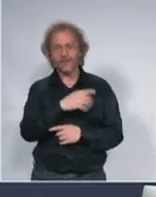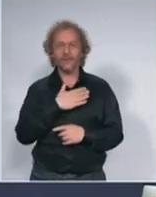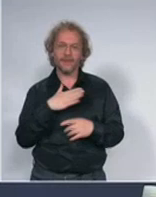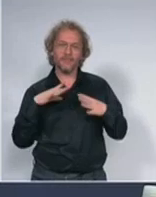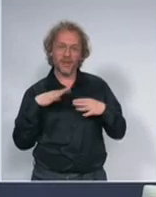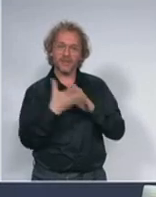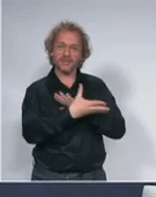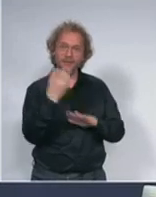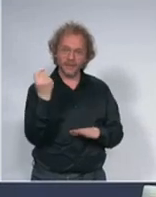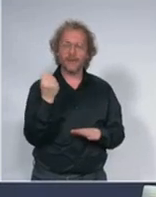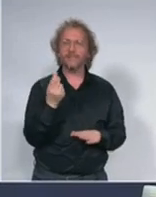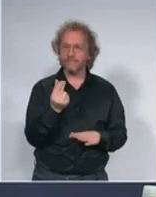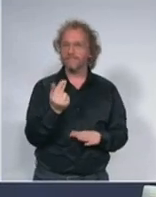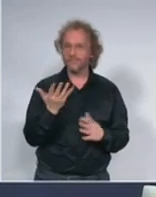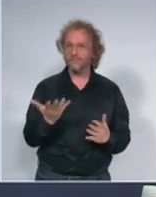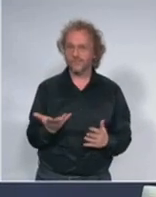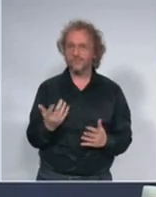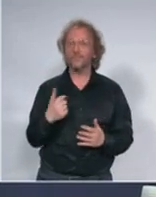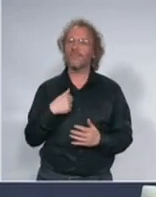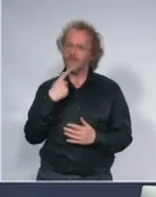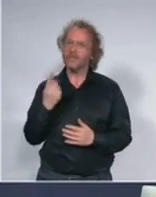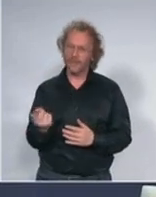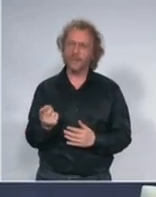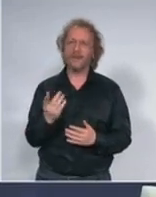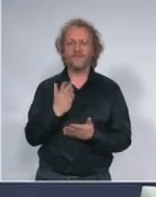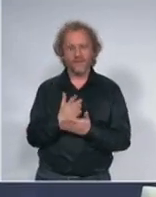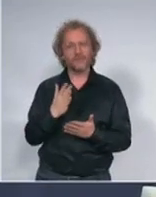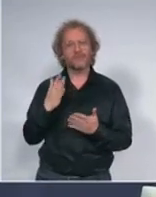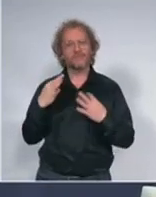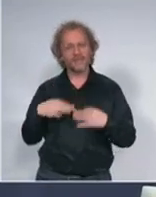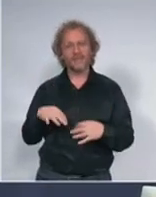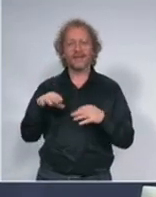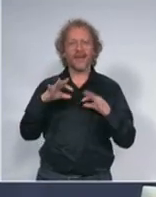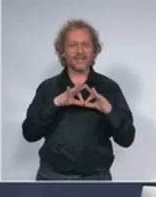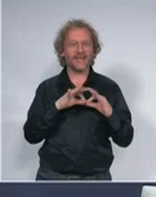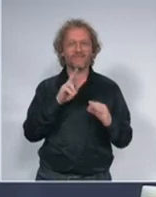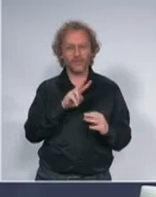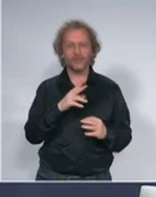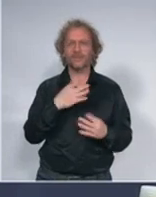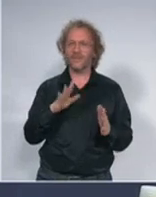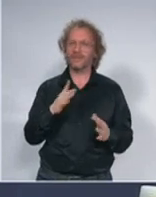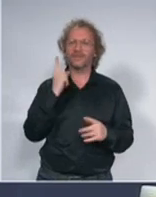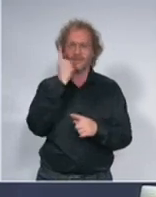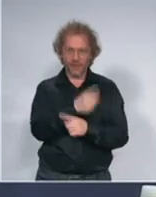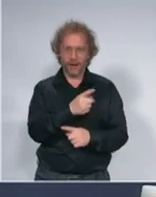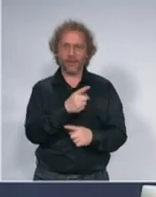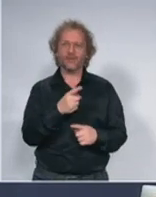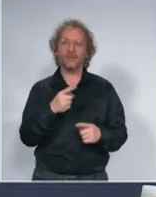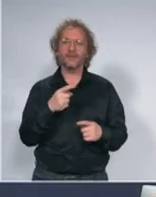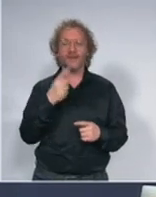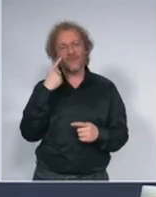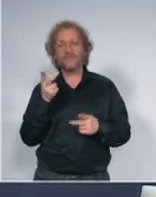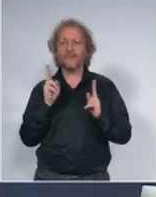Ja sam rekla, nama je predsednik Republike Aleksandar Vučić, dao nalog da nađemo način da